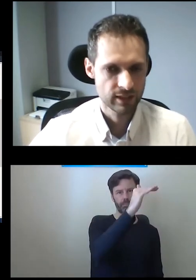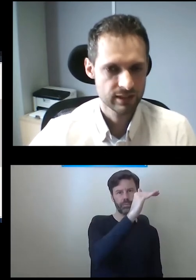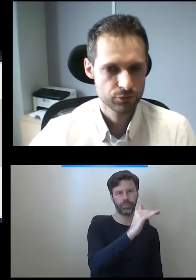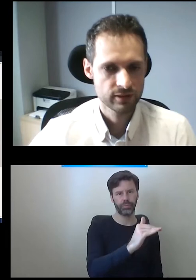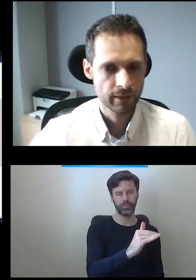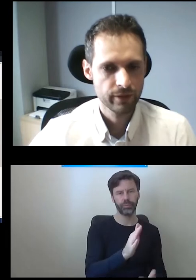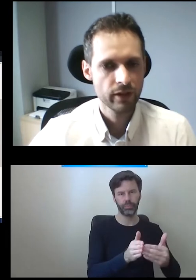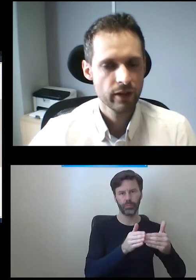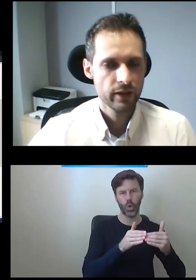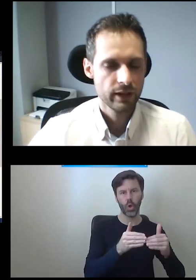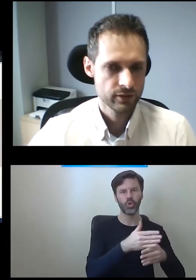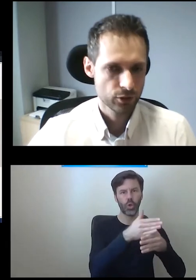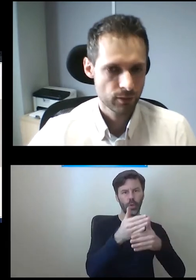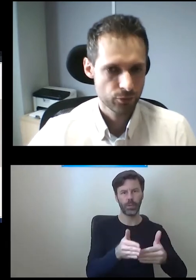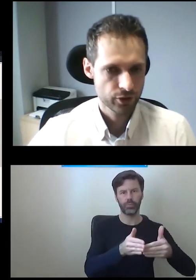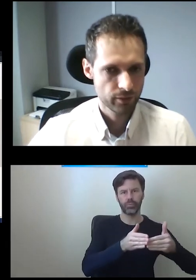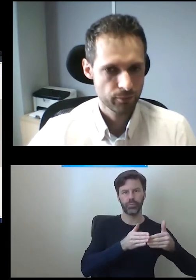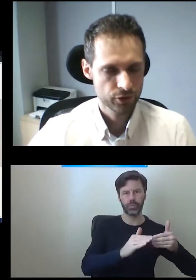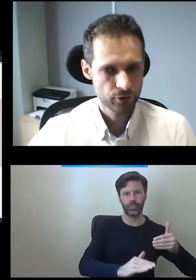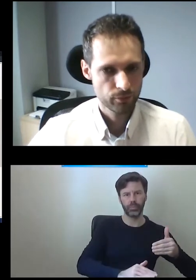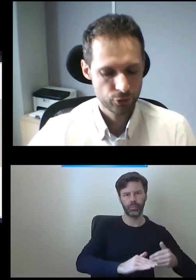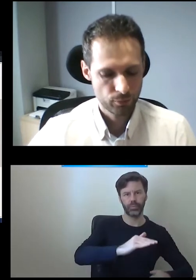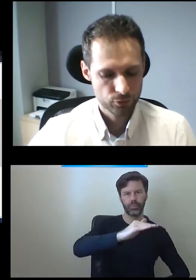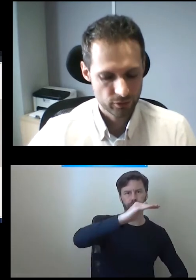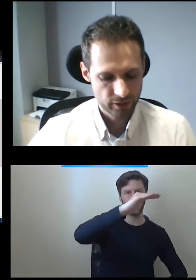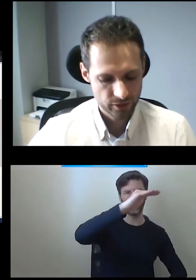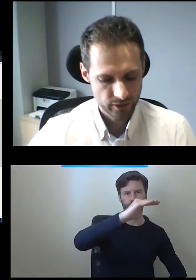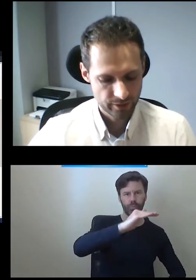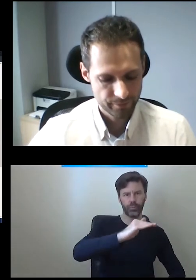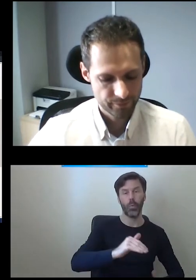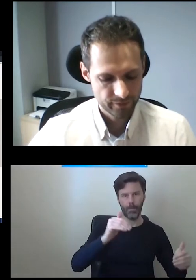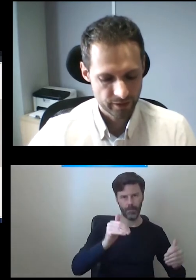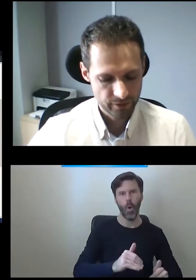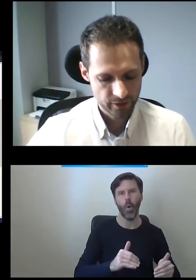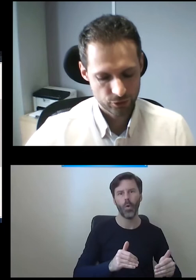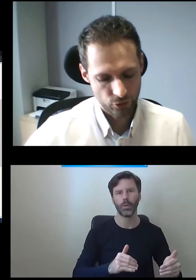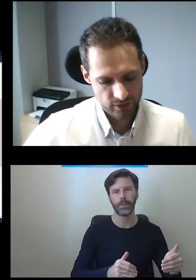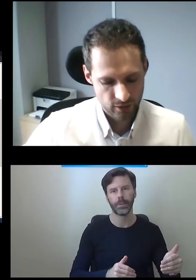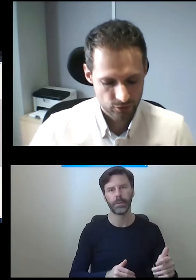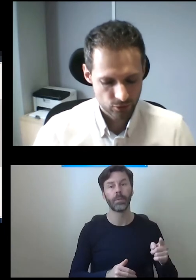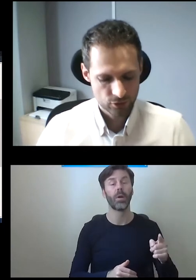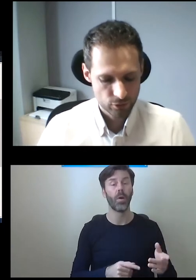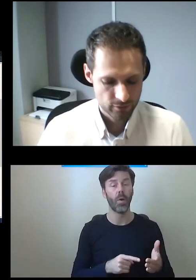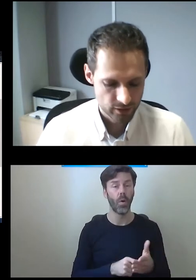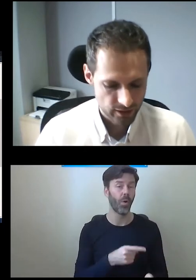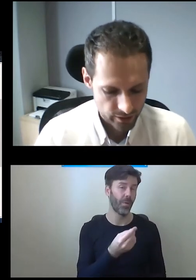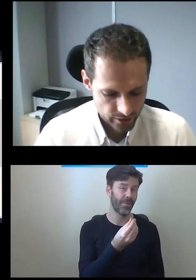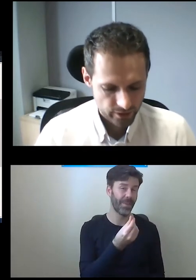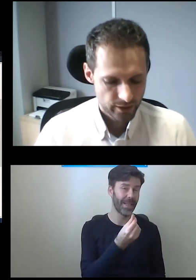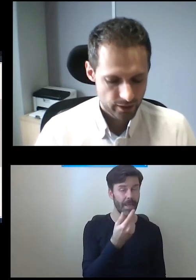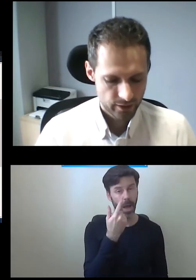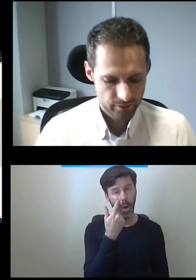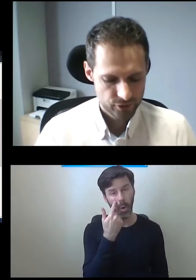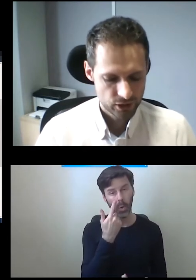pokazuje stację z przyciskami i wtedy osoba może nią podróżować. Te windy, jeśli chodzi o ceny, one oscylują w granicach